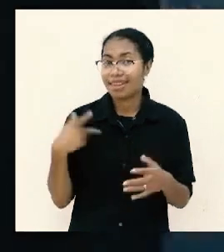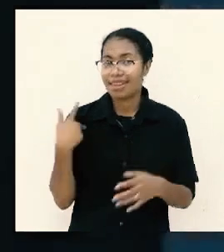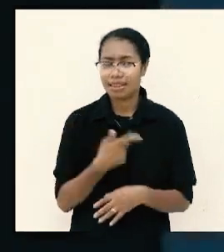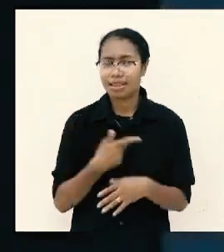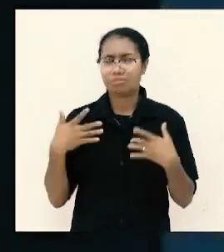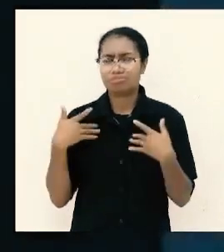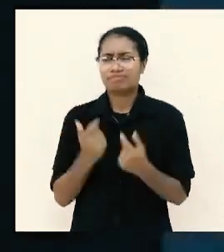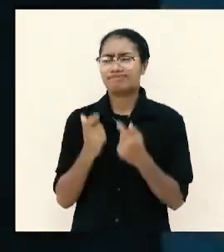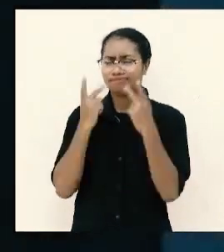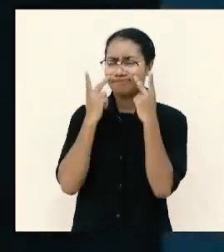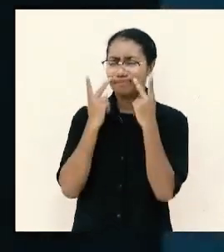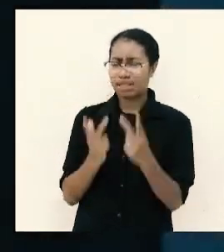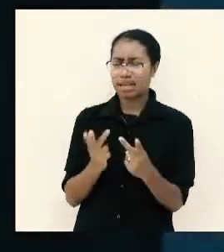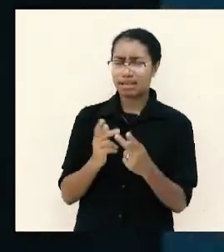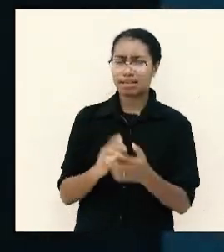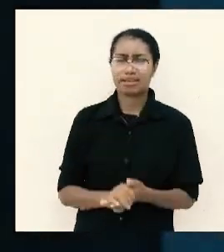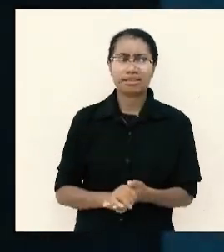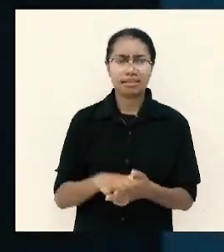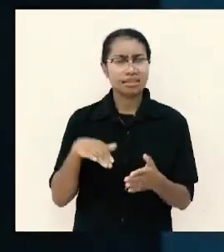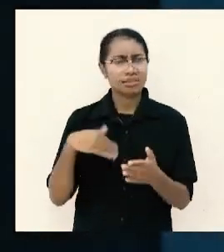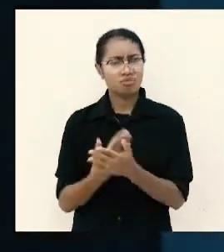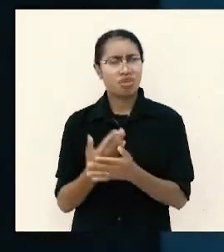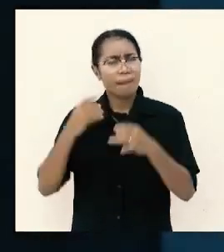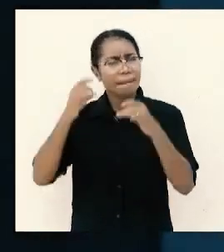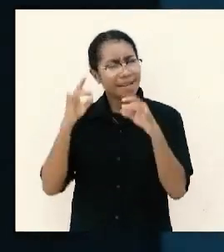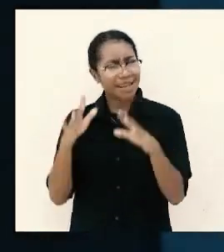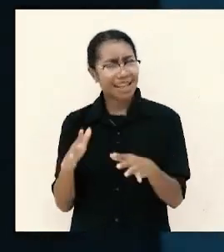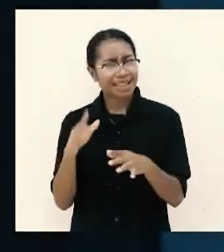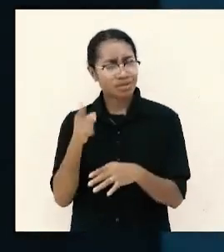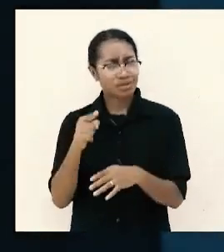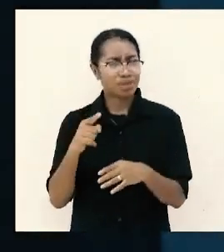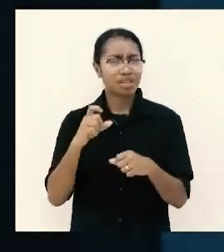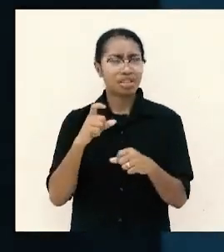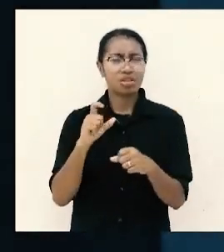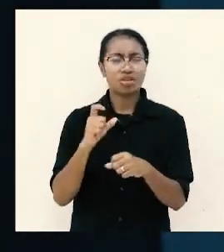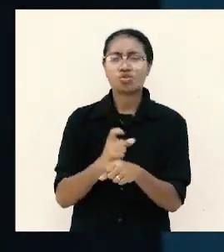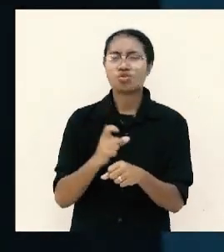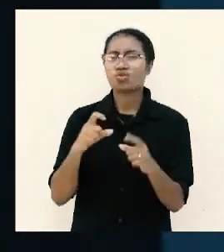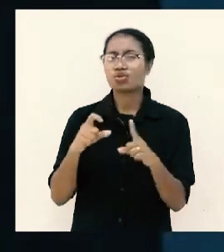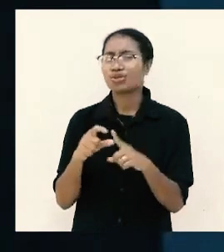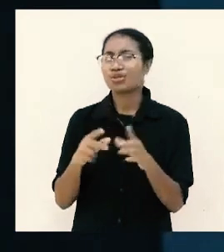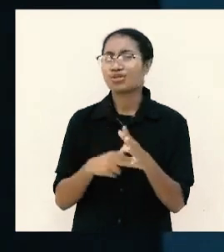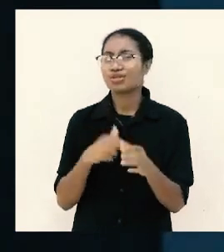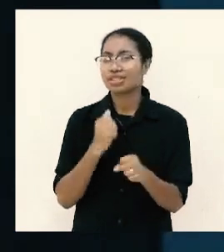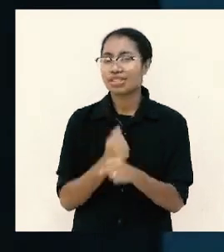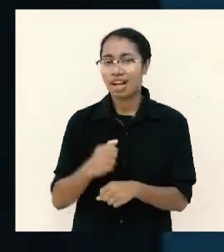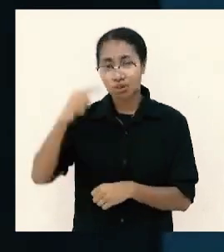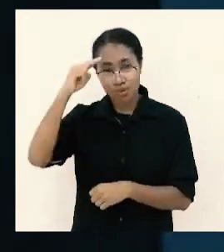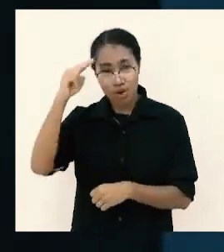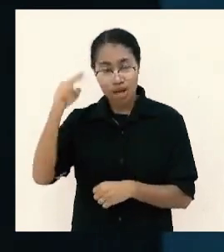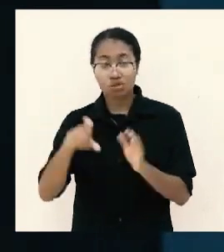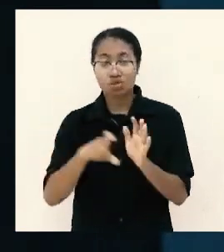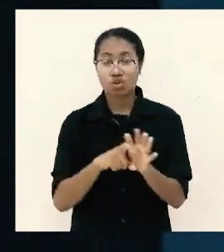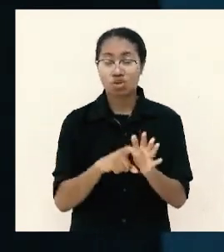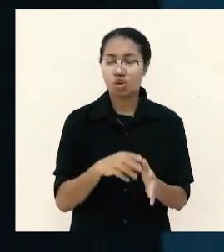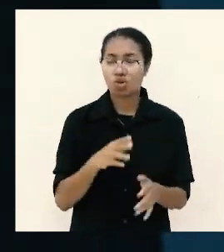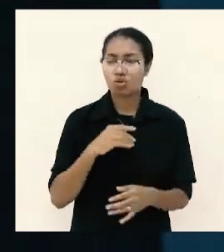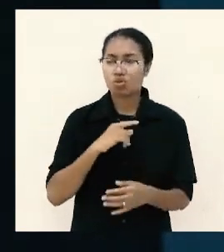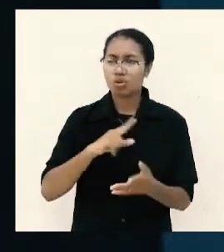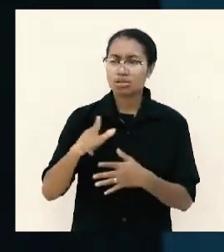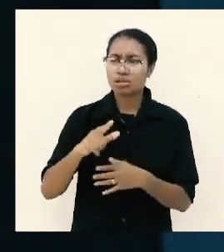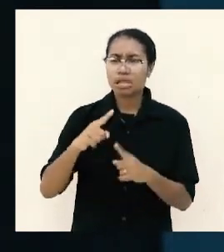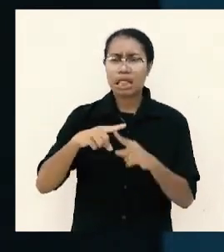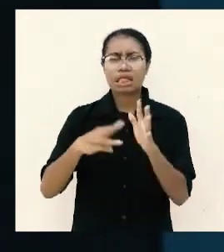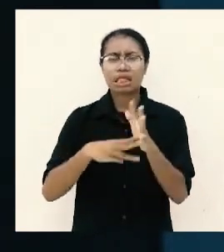berkat ini seperti budaknya Tuhan Tuhan perintahkan ayat berkat timur berkatnya lari ke